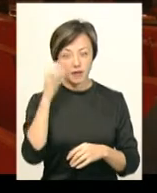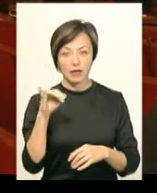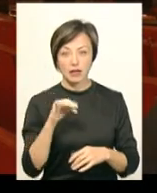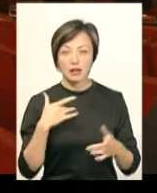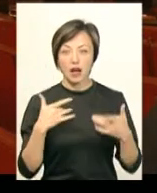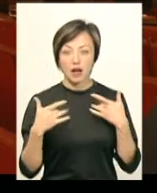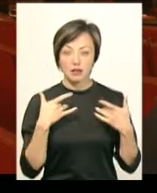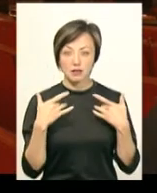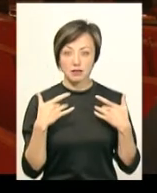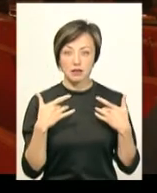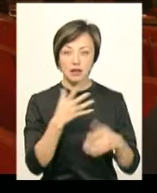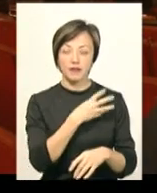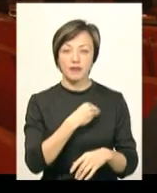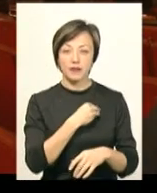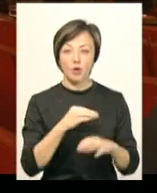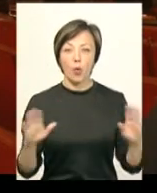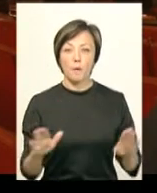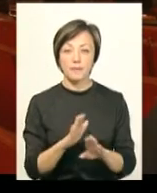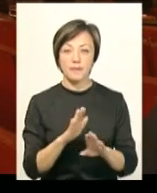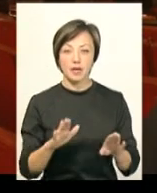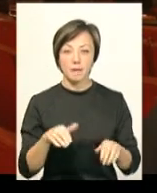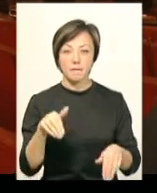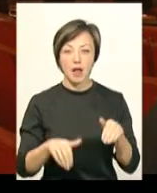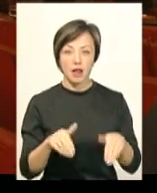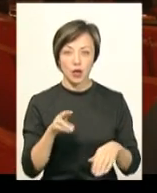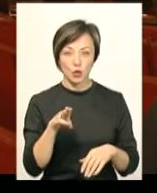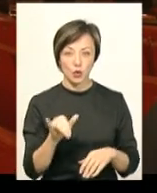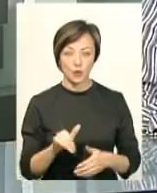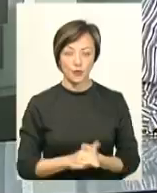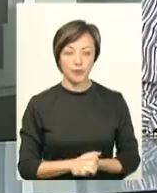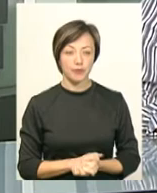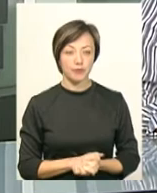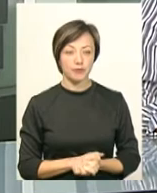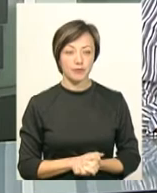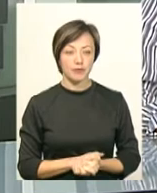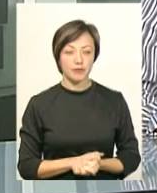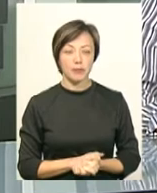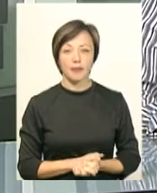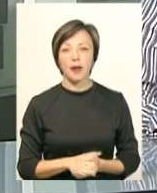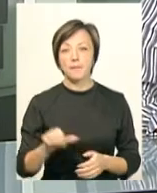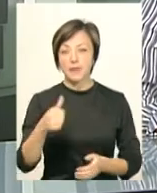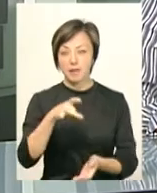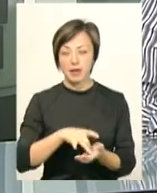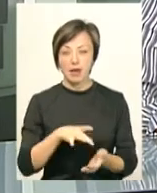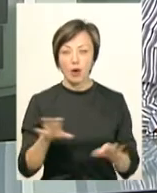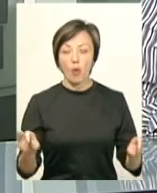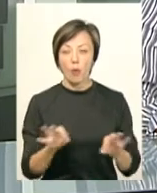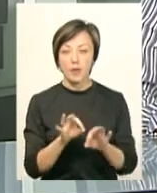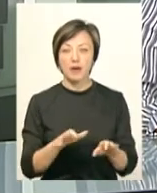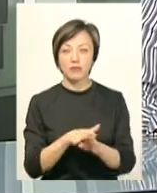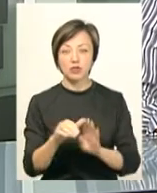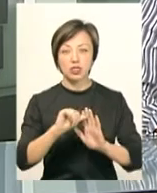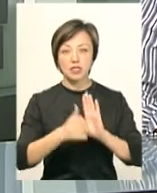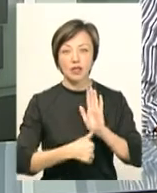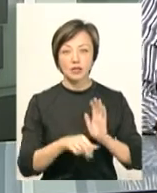театри львівського опера, театри опери та балету». Прем'єра опери «Богдан Хмельницький» відбудеться